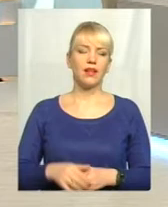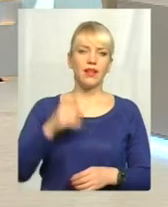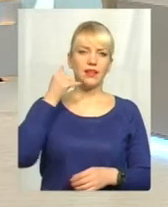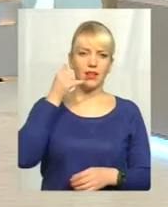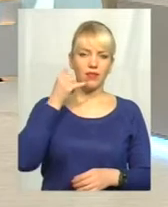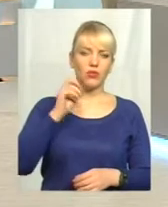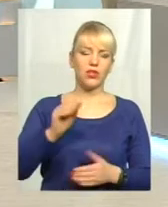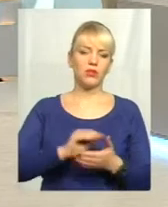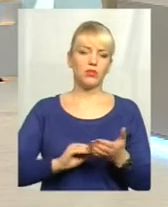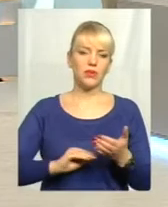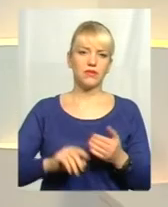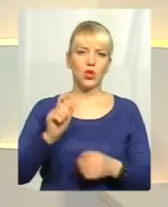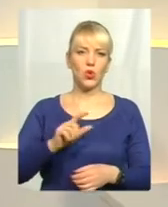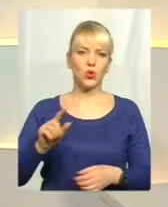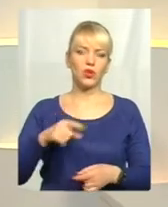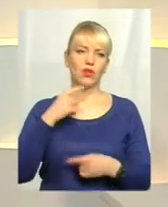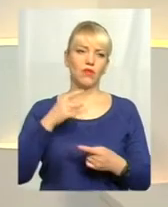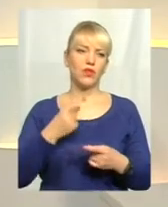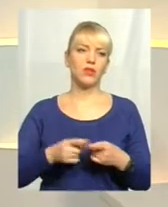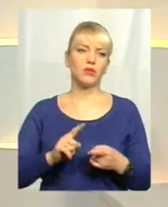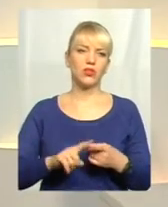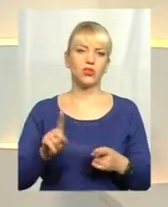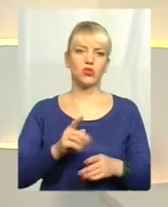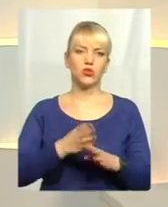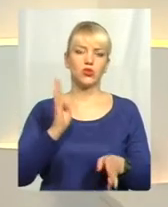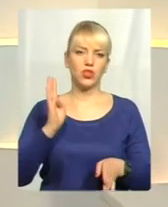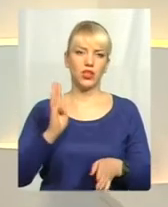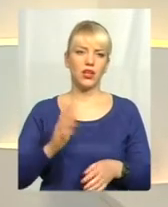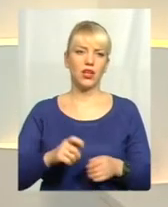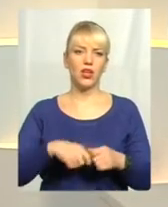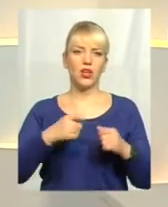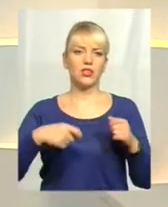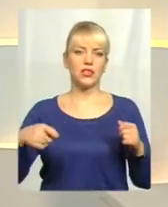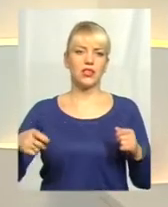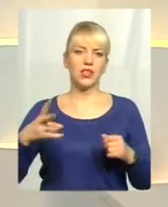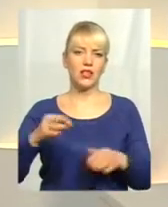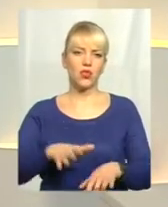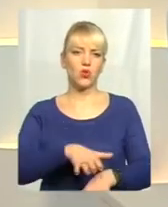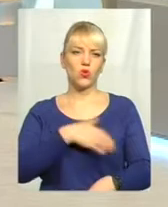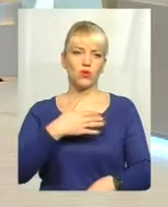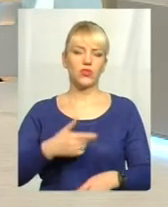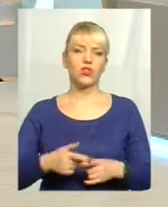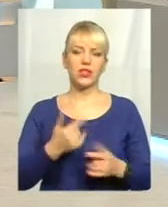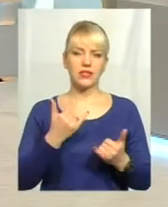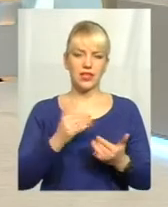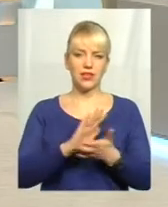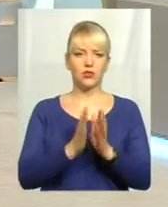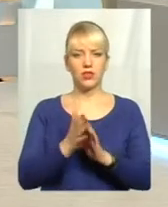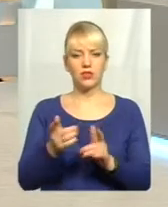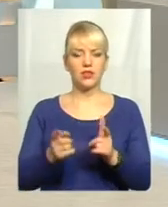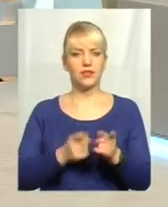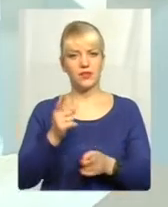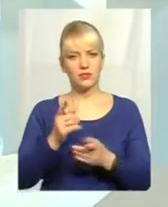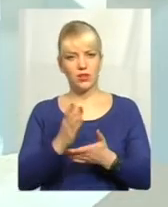Телефонували і дописували нам люди, говорили про те, що черга розтягається надовше. Зараз ситуація якусь змінюється?